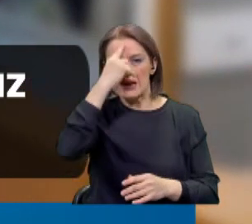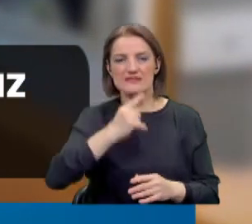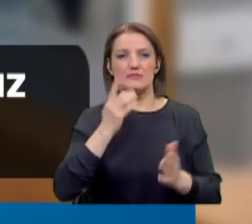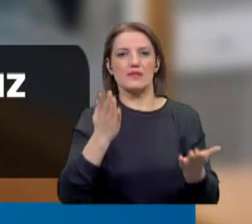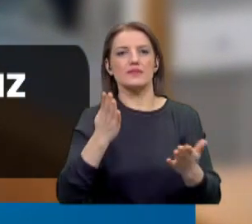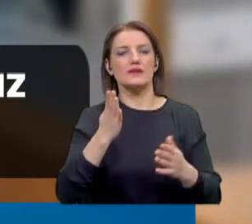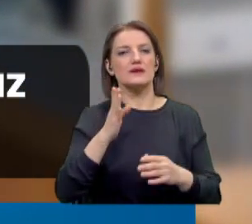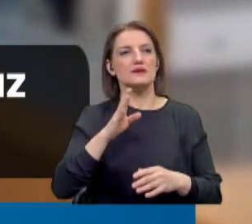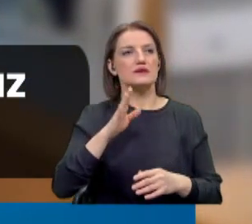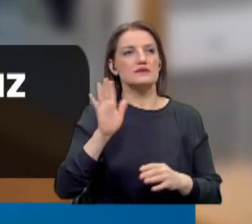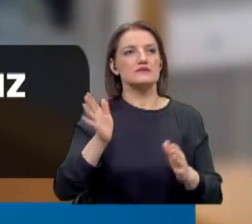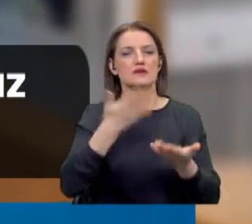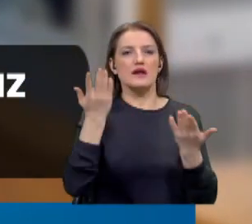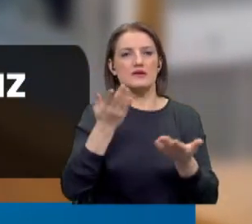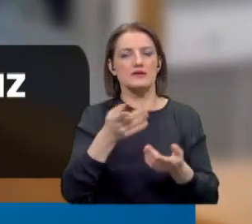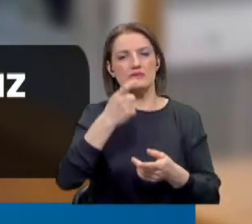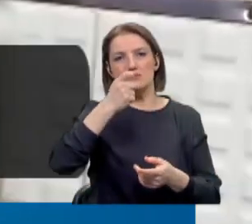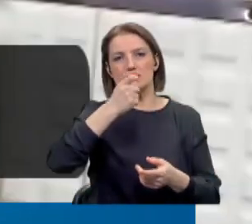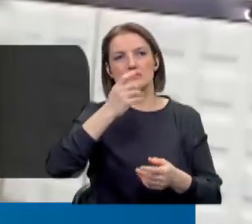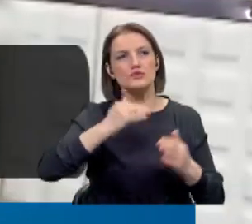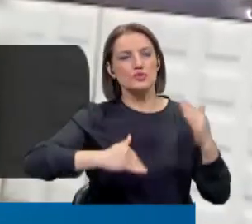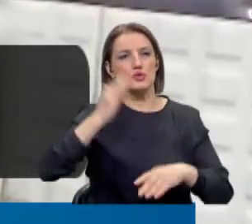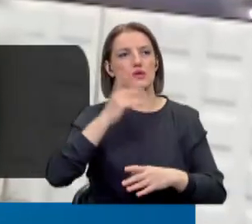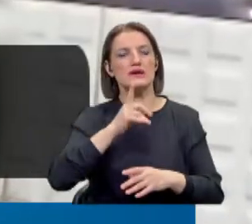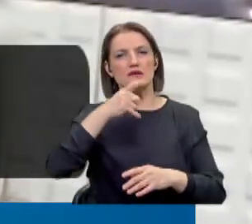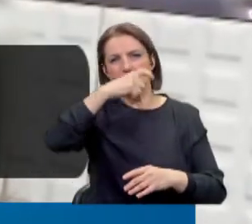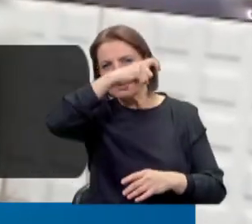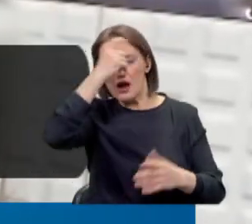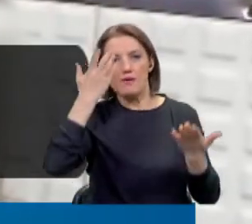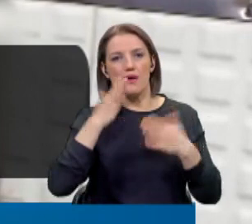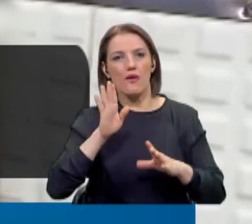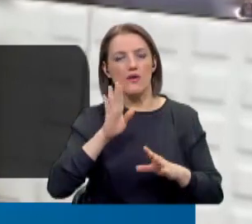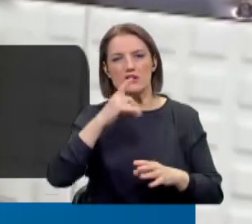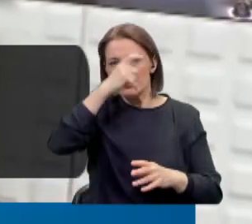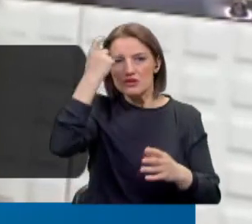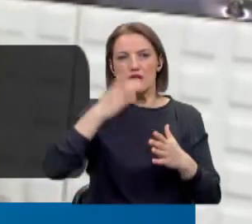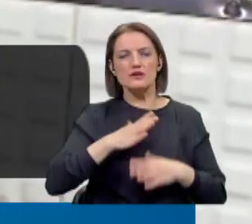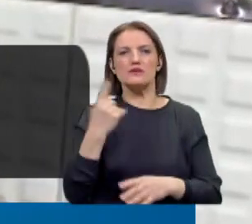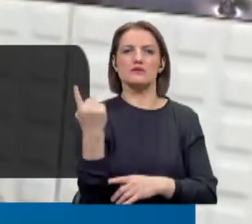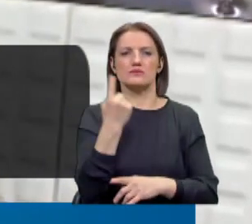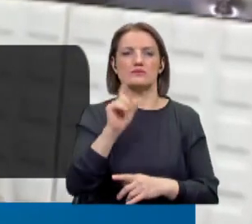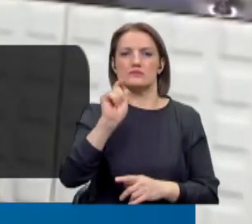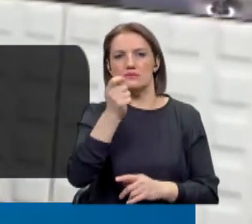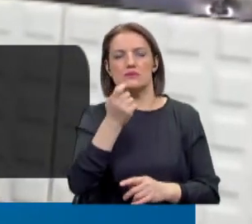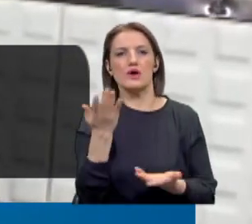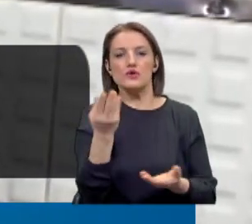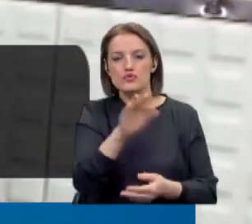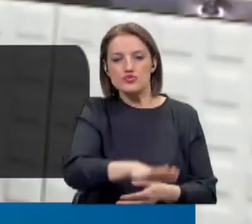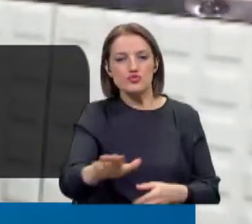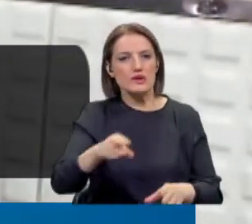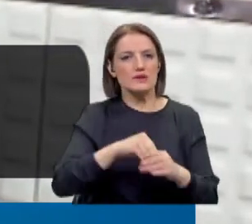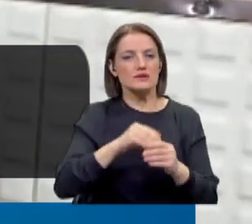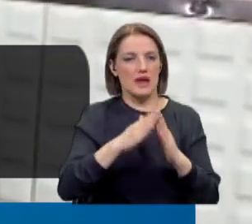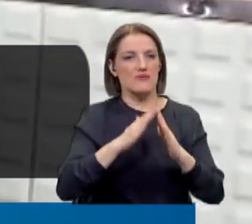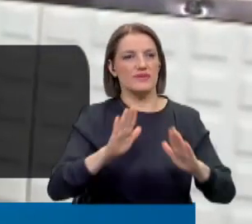sanki satra işletiyoruz yani. Bu dereceye geldi. Isıyor. Isınmak için medet bekliyorsun. Döndürüyorsun açıyorsun yani. Çocukların evde.